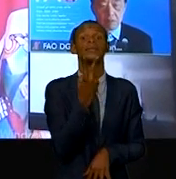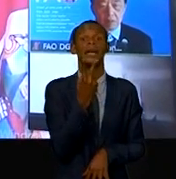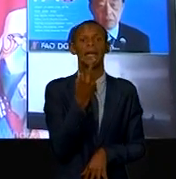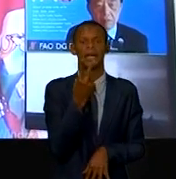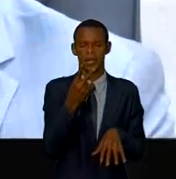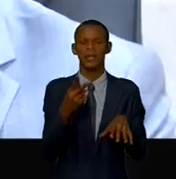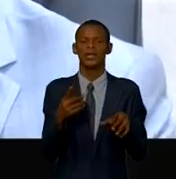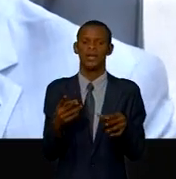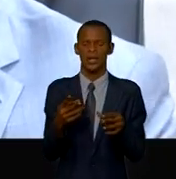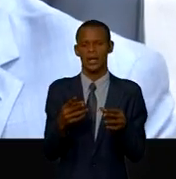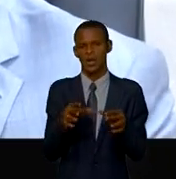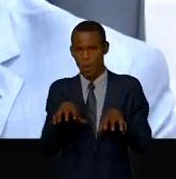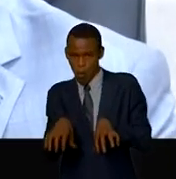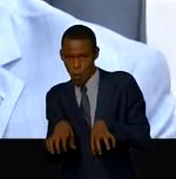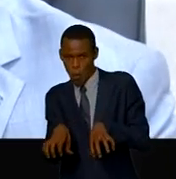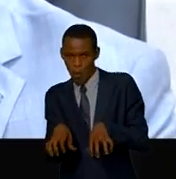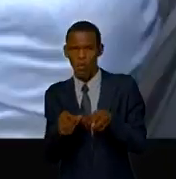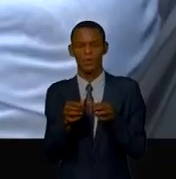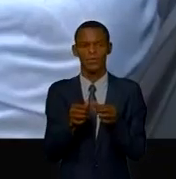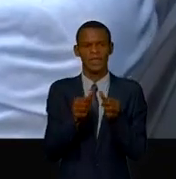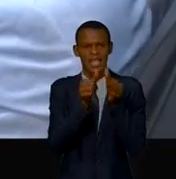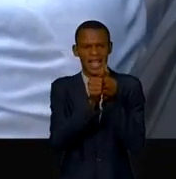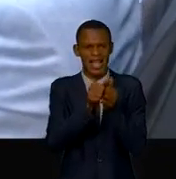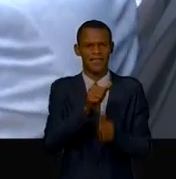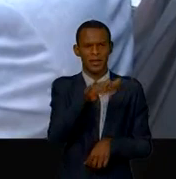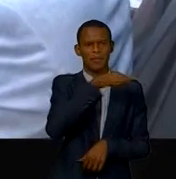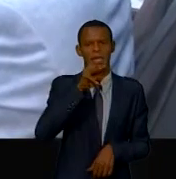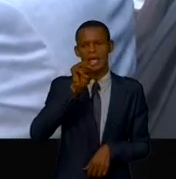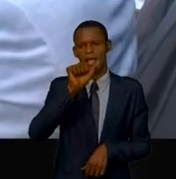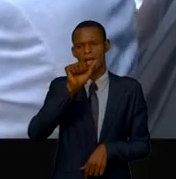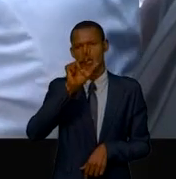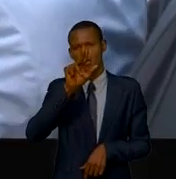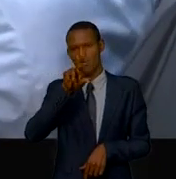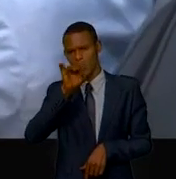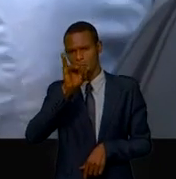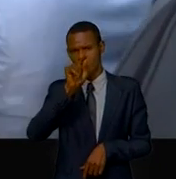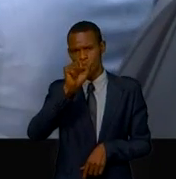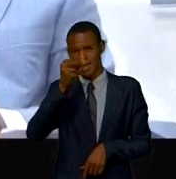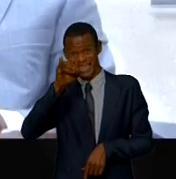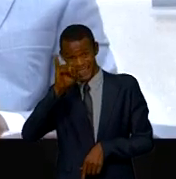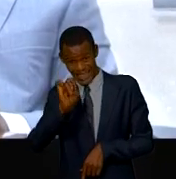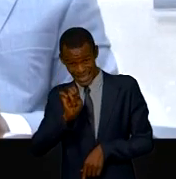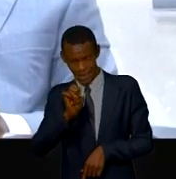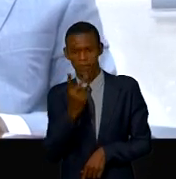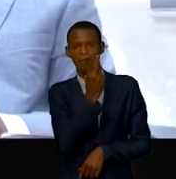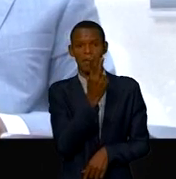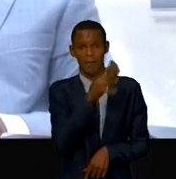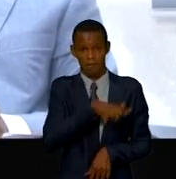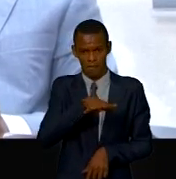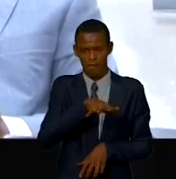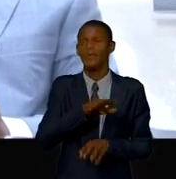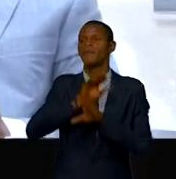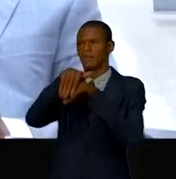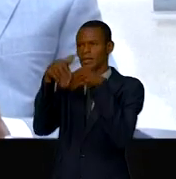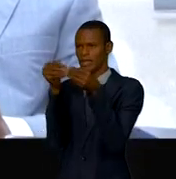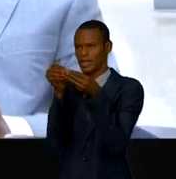la Mauritanie et Claude Niamogabou de la République démocratique du Congo qui a réaffirmé l'engagement du pays à réverdir